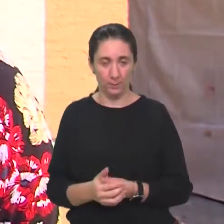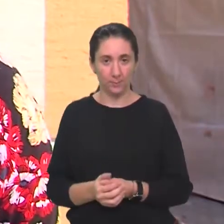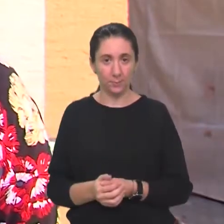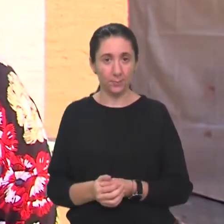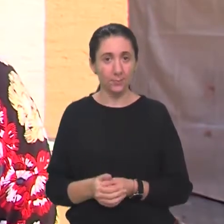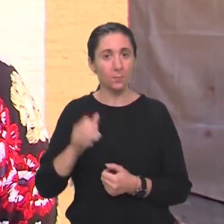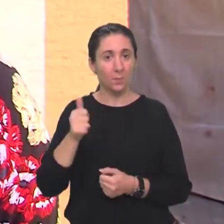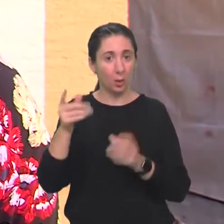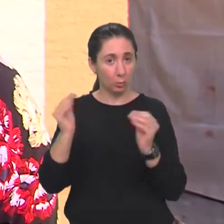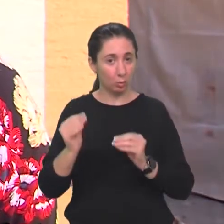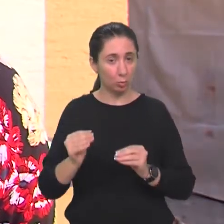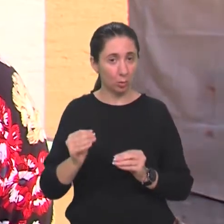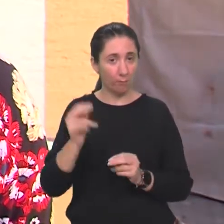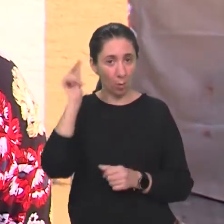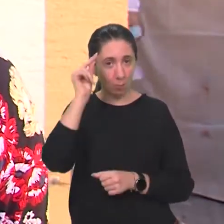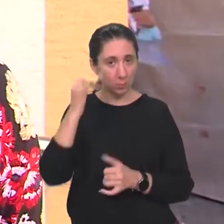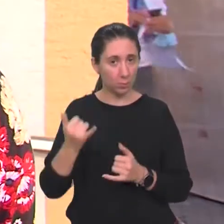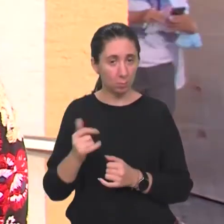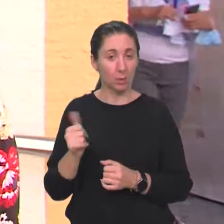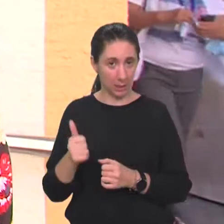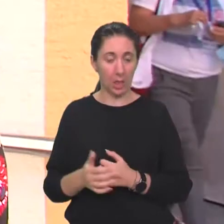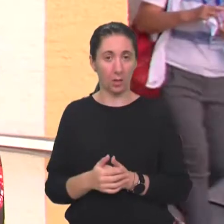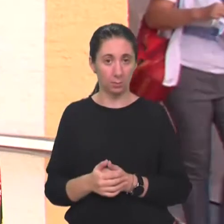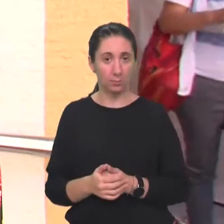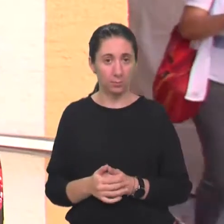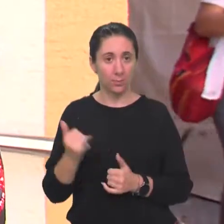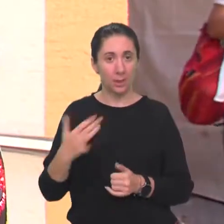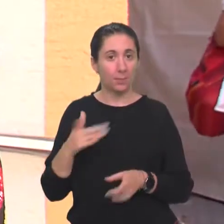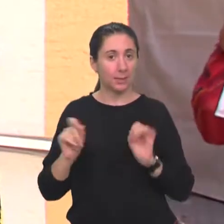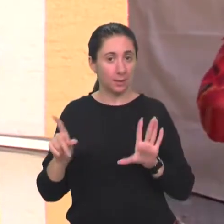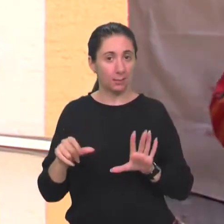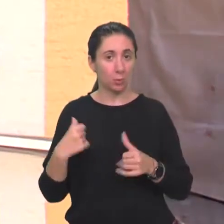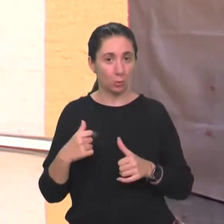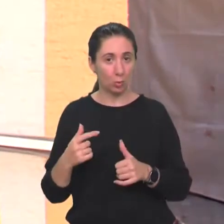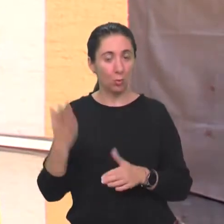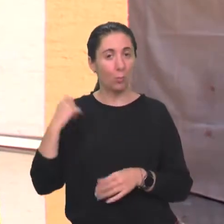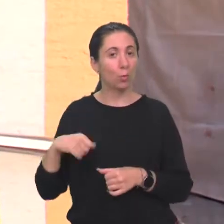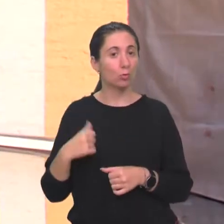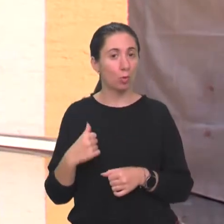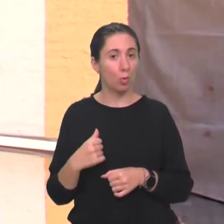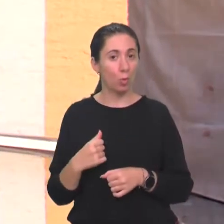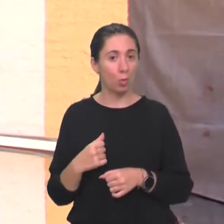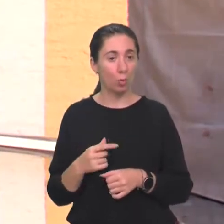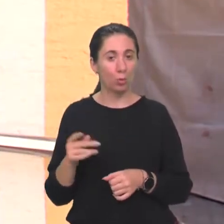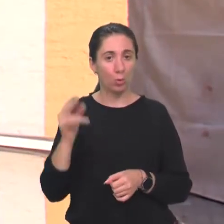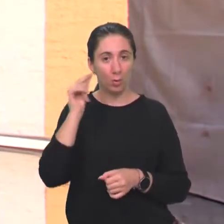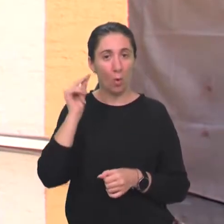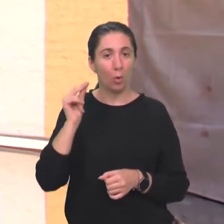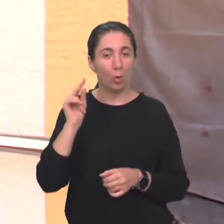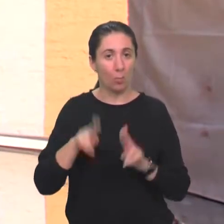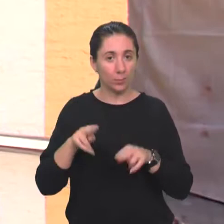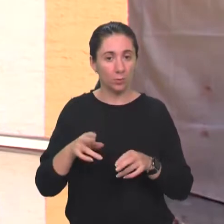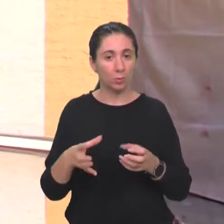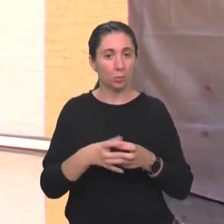Je li u sustavu obrazovanja ili? Je, je. Sad ima 17 godine, od prošle godine je u odgun obrazovnoj skupini,